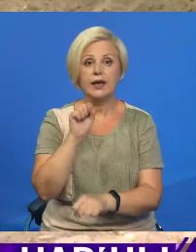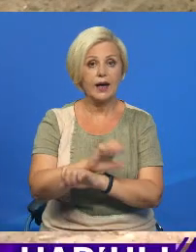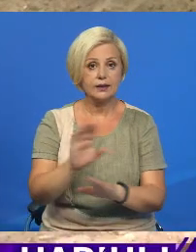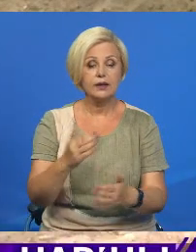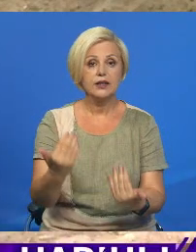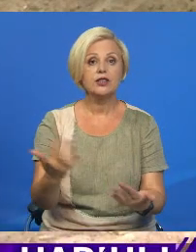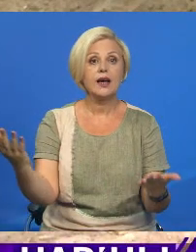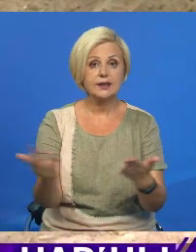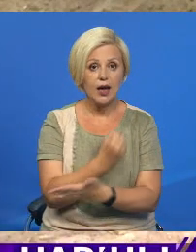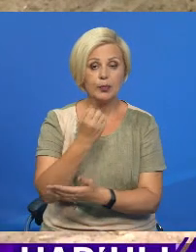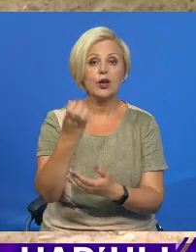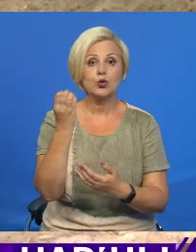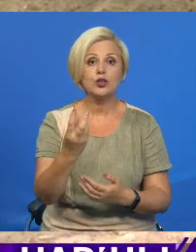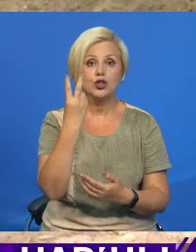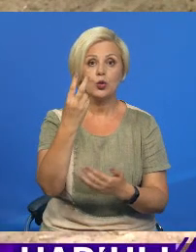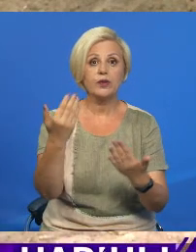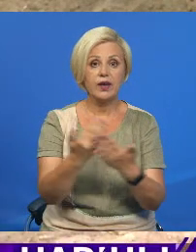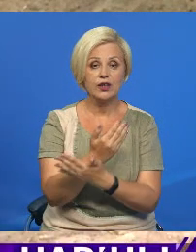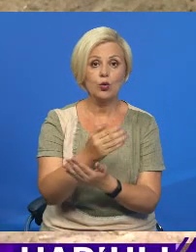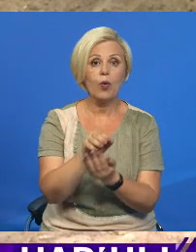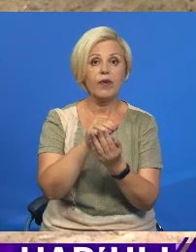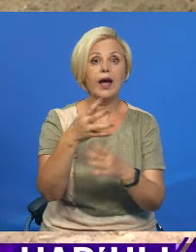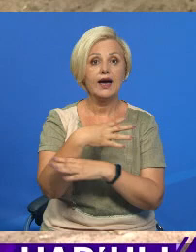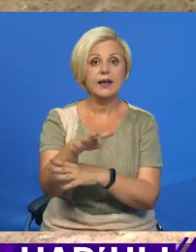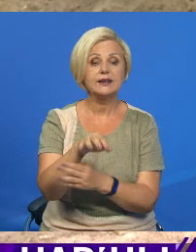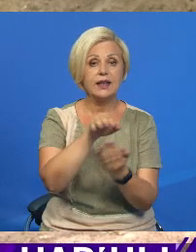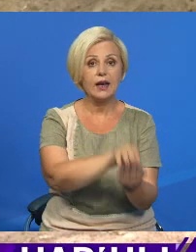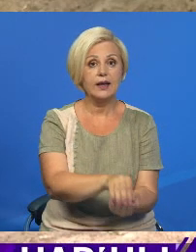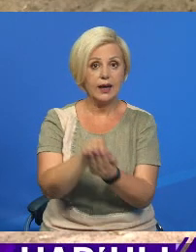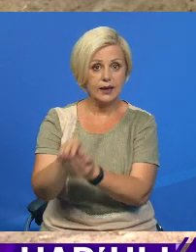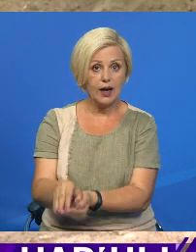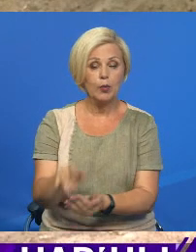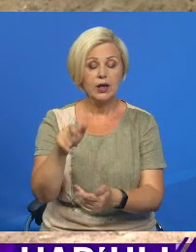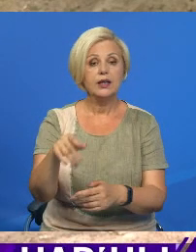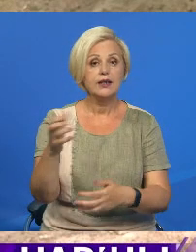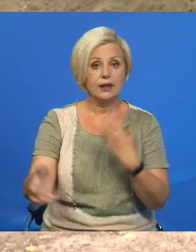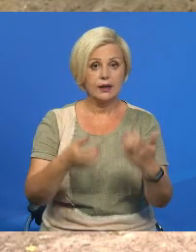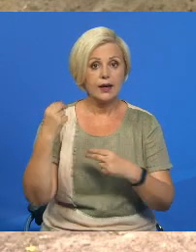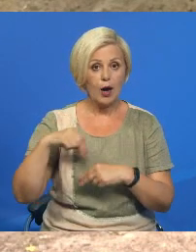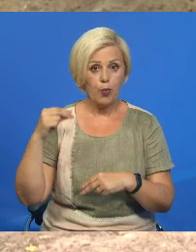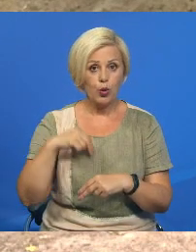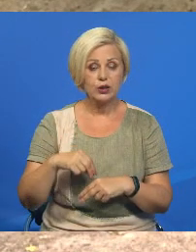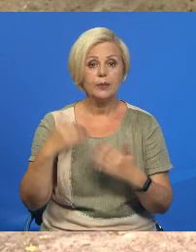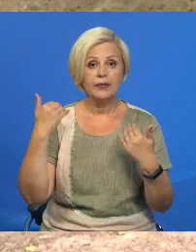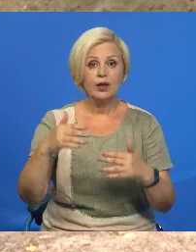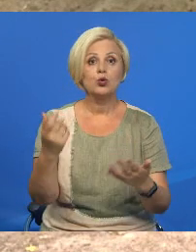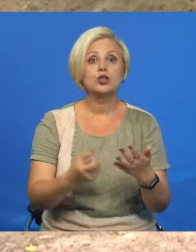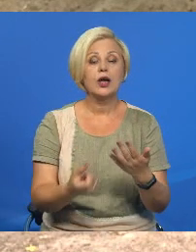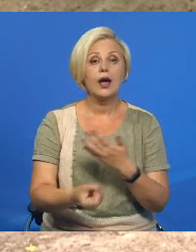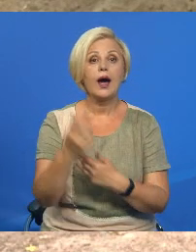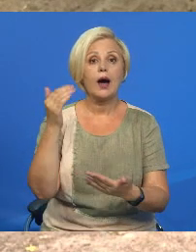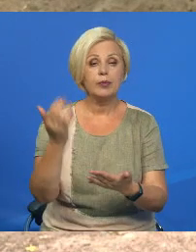обнаружили еще две новые расстрельные ямы, на которых сейчас идет работа. Уже обнаружено